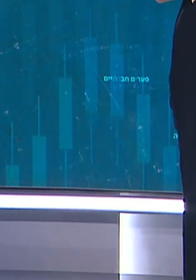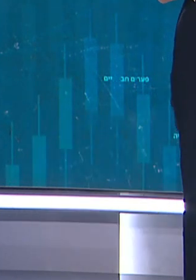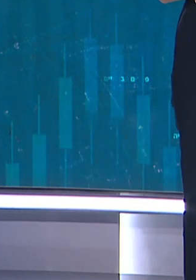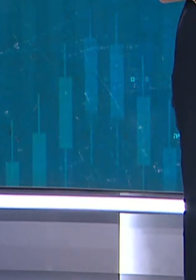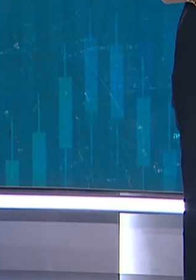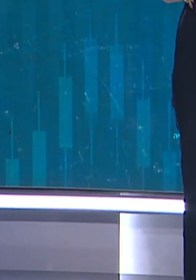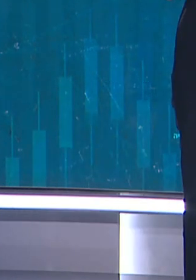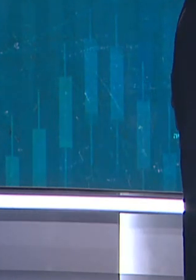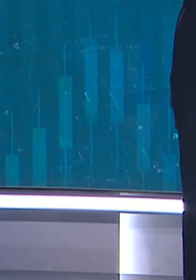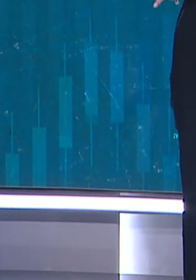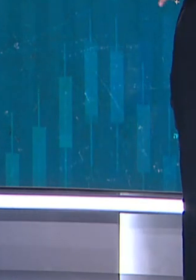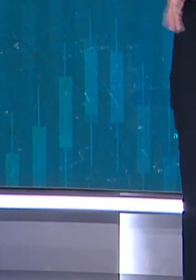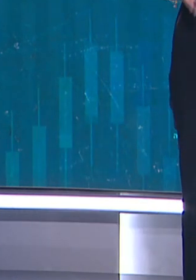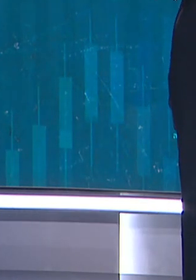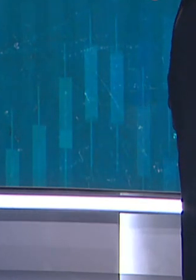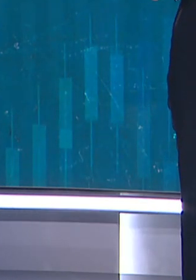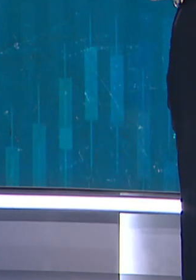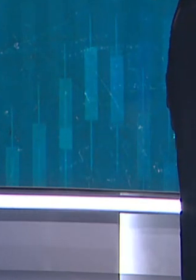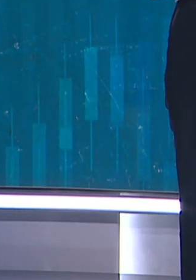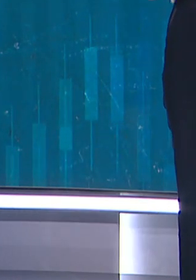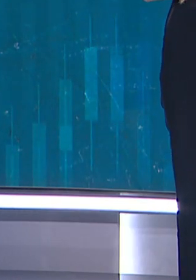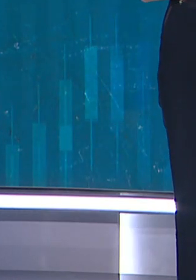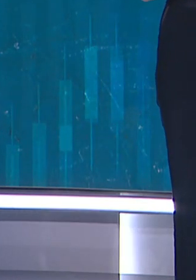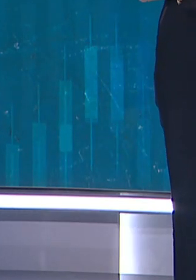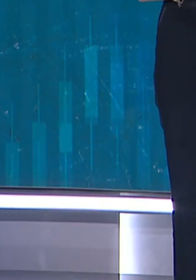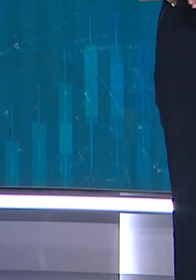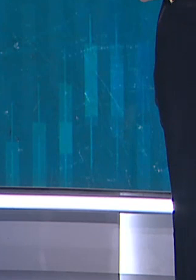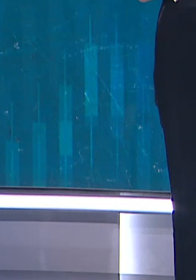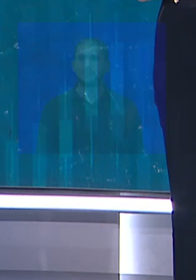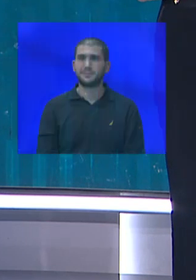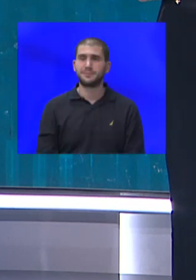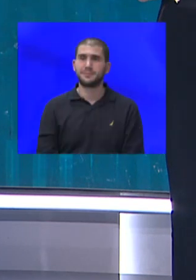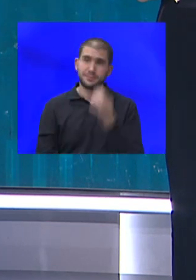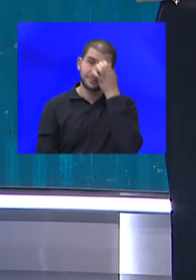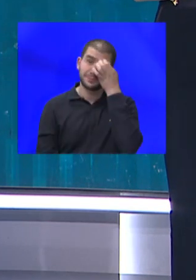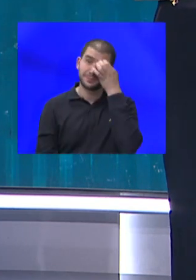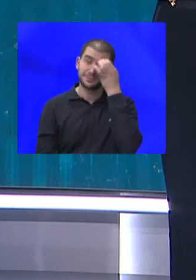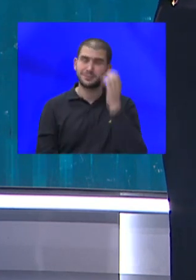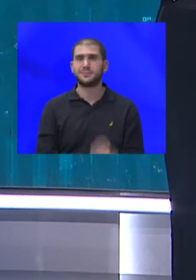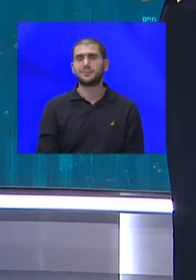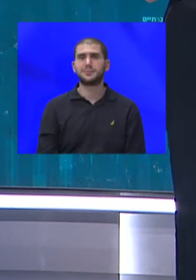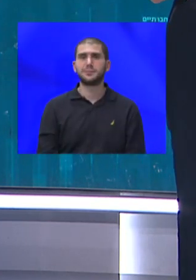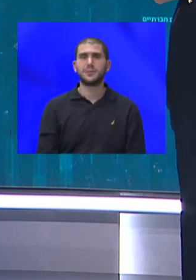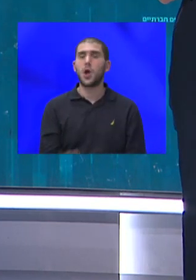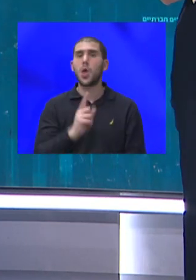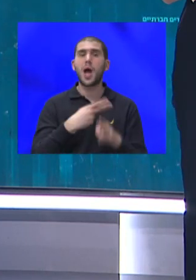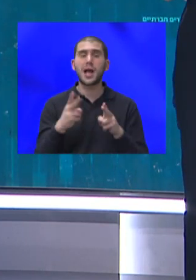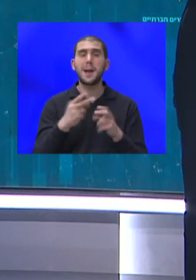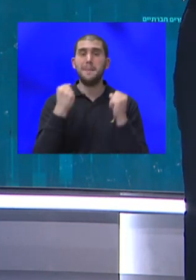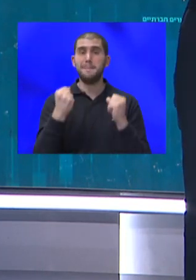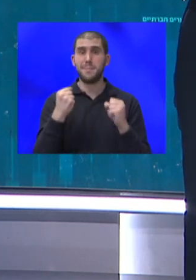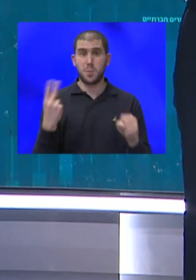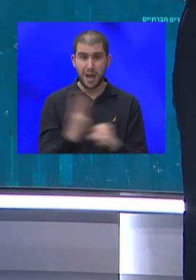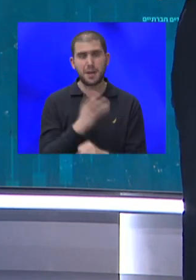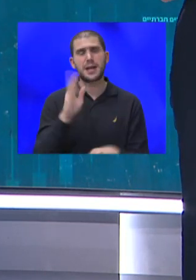לביטוח על כלי התחבורה שלהם מבטרים עליו בגלל המחיר שהוא גבוה בהרבה לא רק מביטוחי רכב רגילים, אלא גם מביטוחי אופנוע